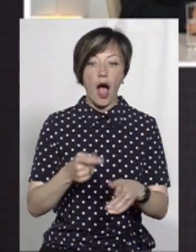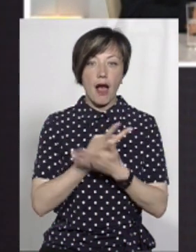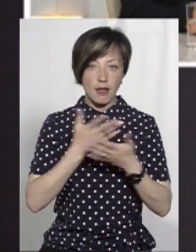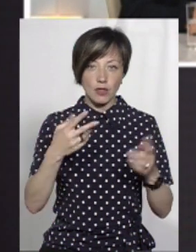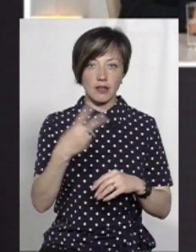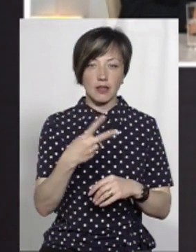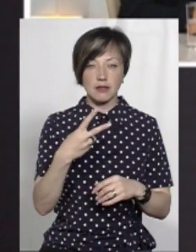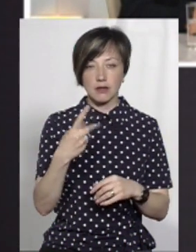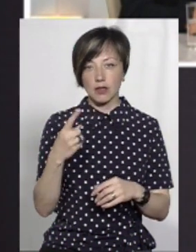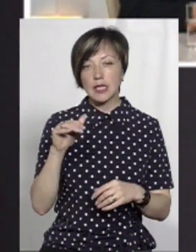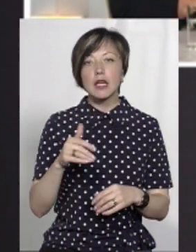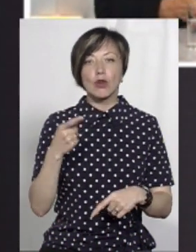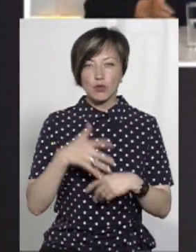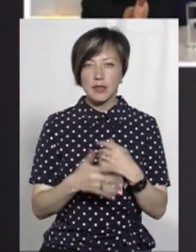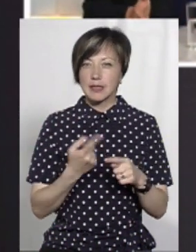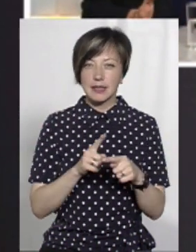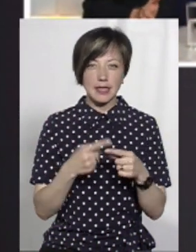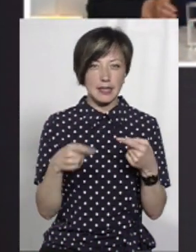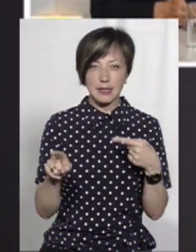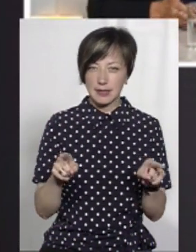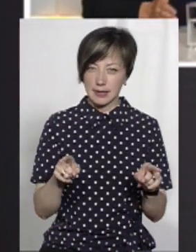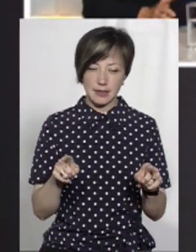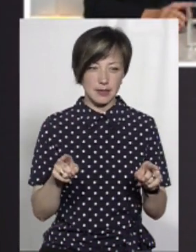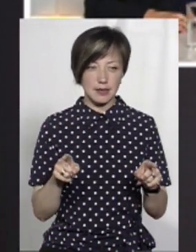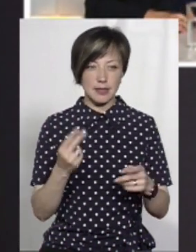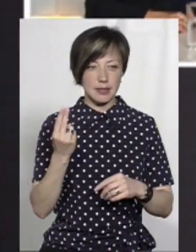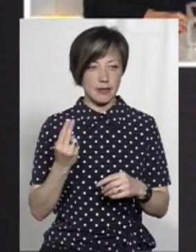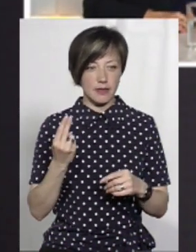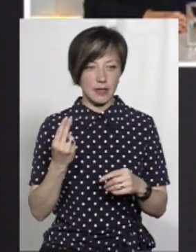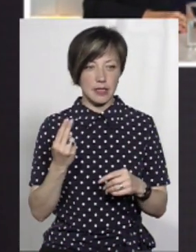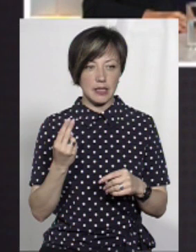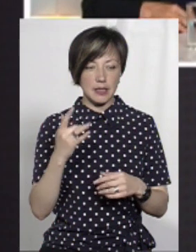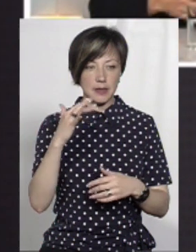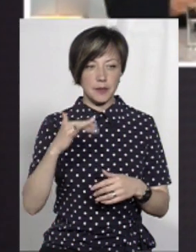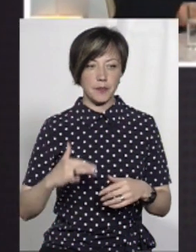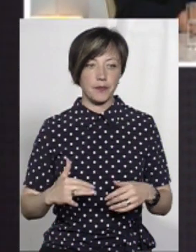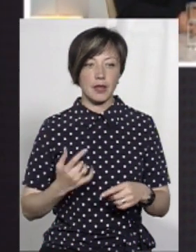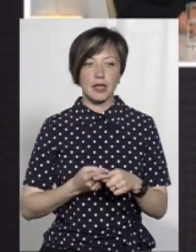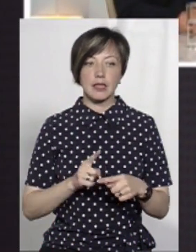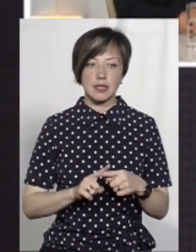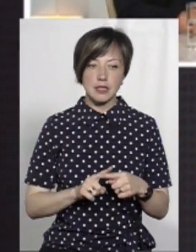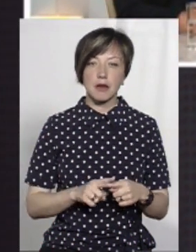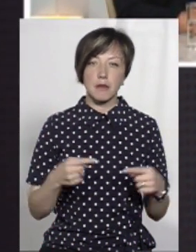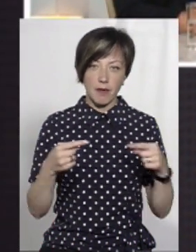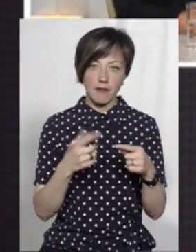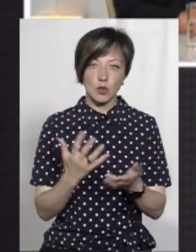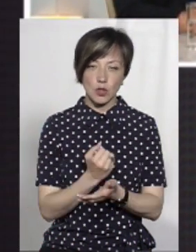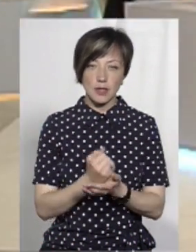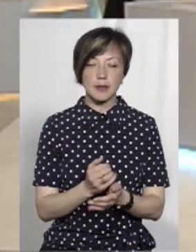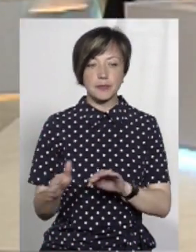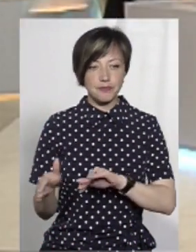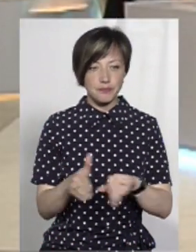легалізовано 21. Тому, розумієте, це різні цифри. І я ж кажу, і це певні досягнення.